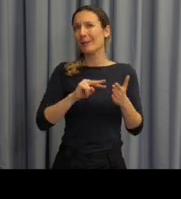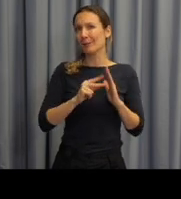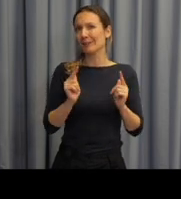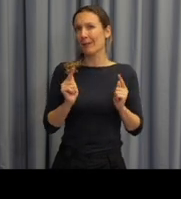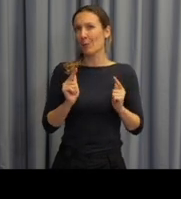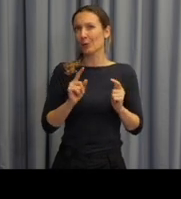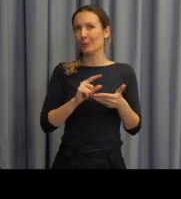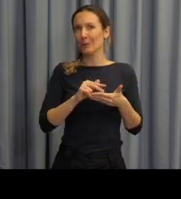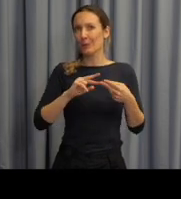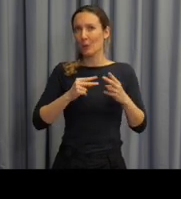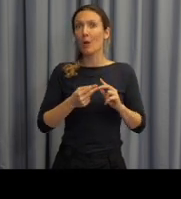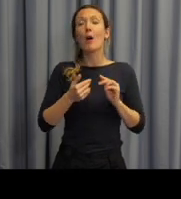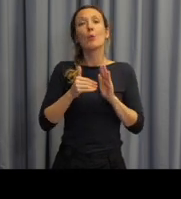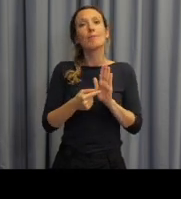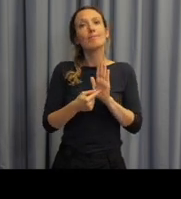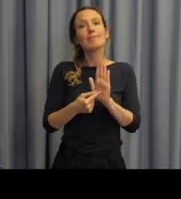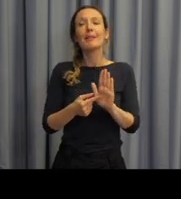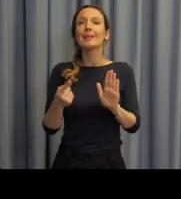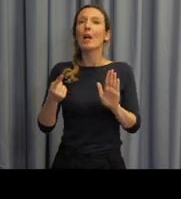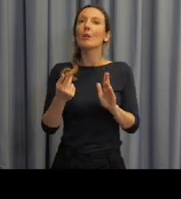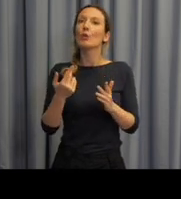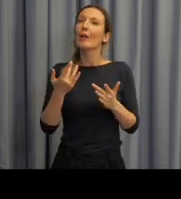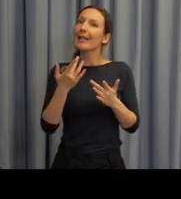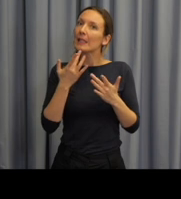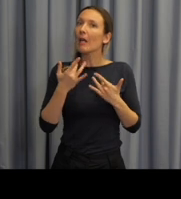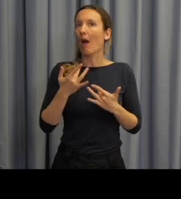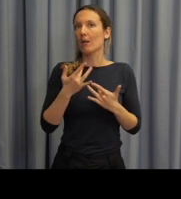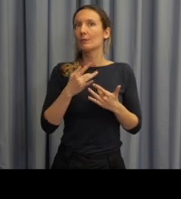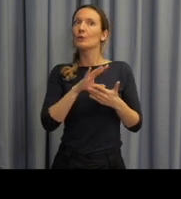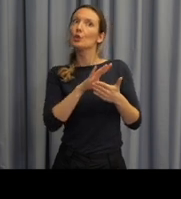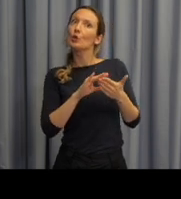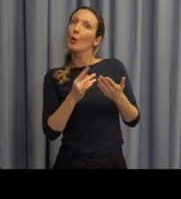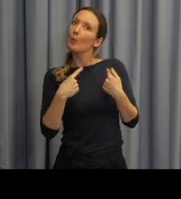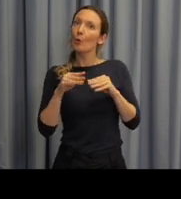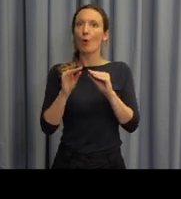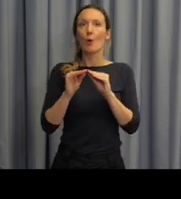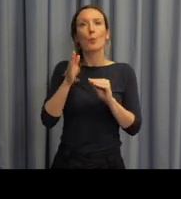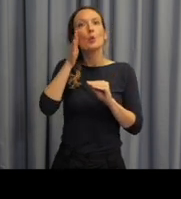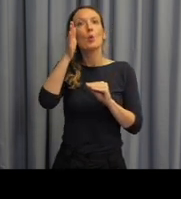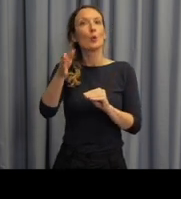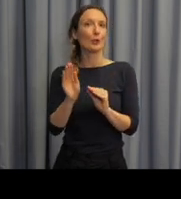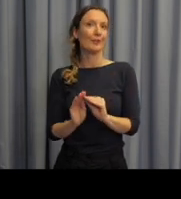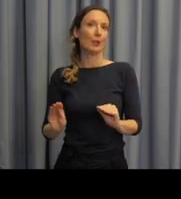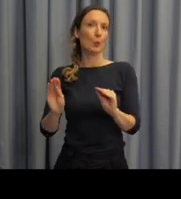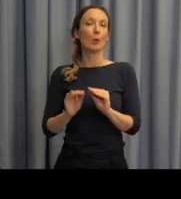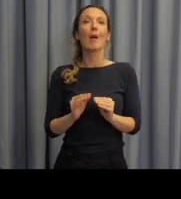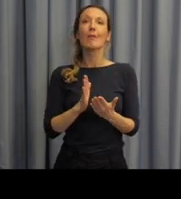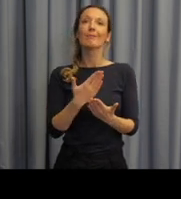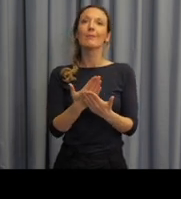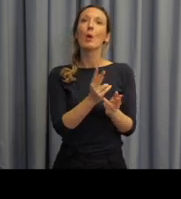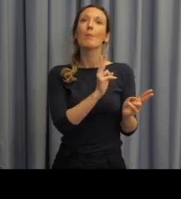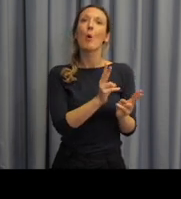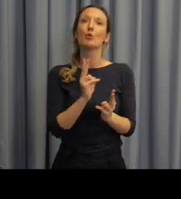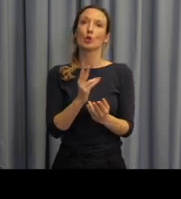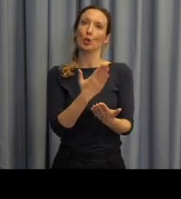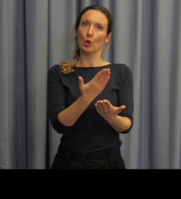jakým se v té jazykové výuce neslyšících žáků vydat, ukazuje nějaké možnosti, ale tu